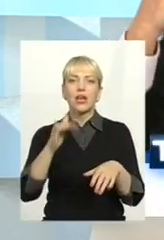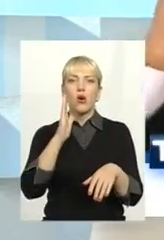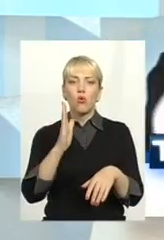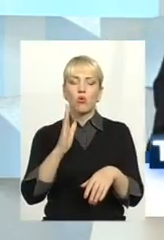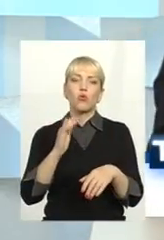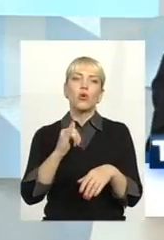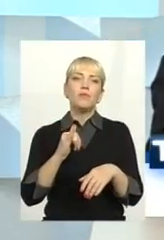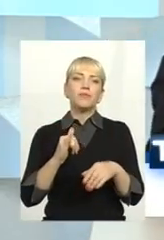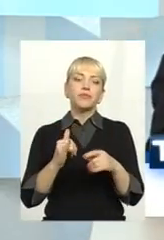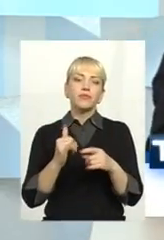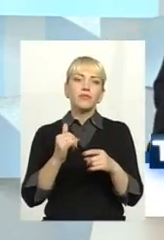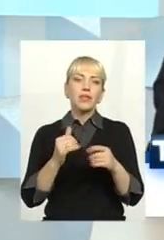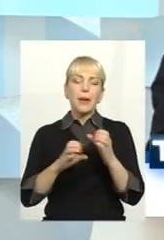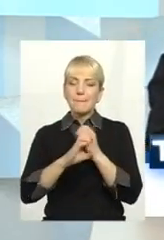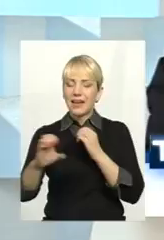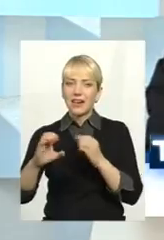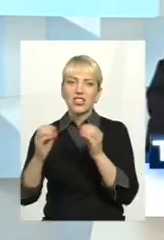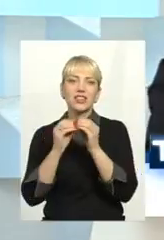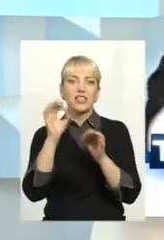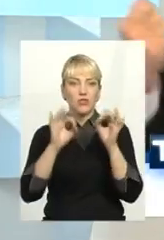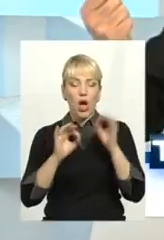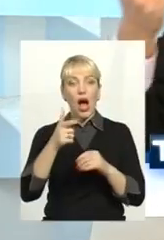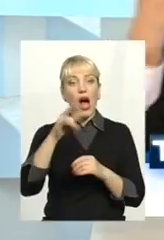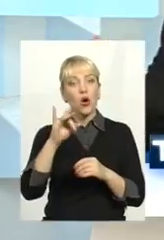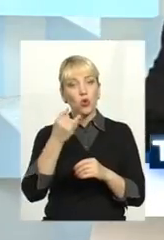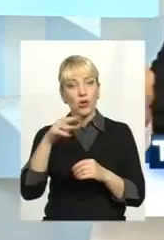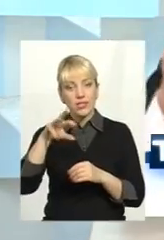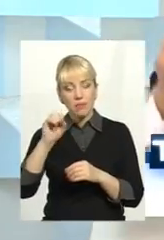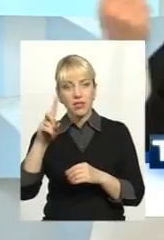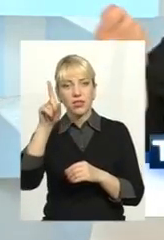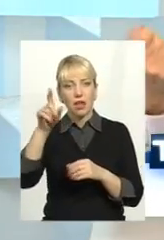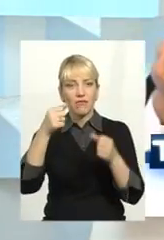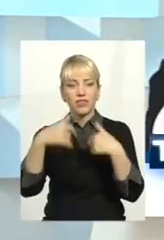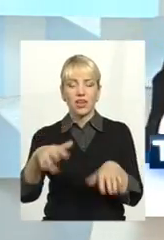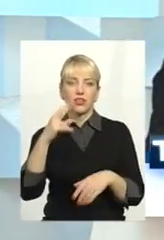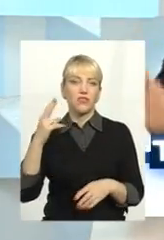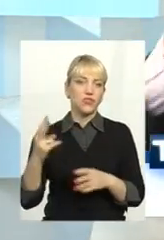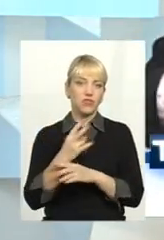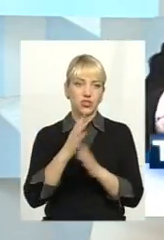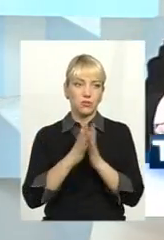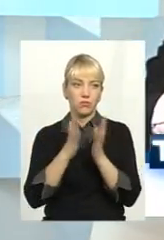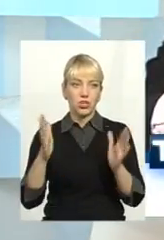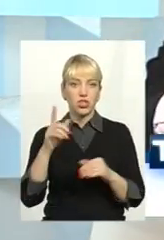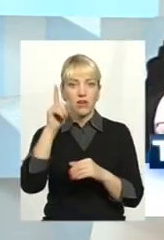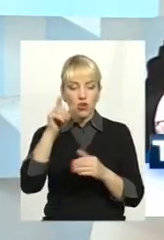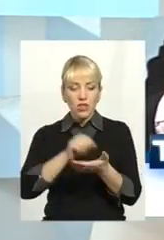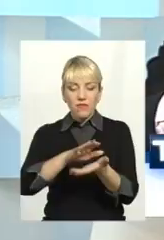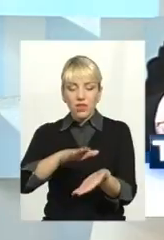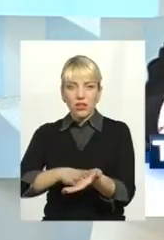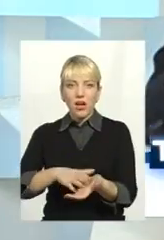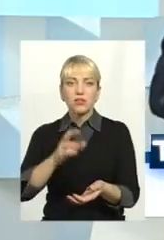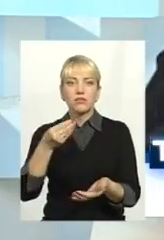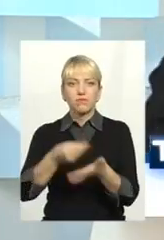Вінниці сусідній, де пан Гройцман царював 8 років, там вдвічі більше втрати в мережах. І вони закладаються в тарифу на